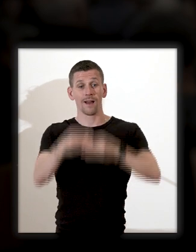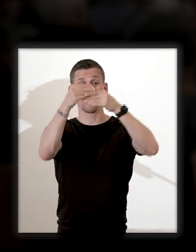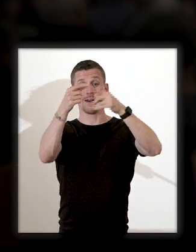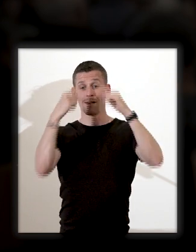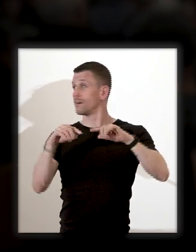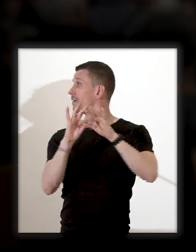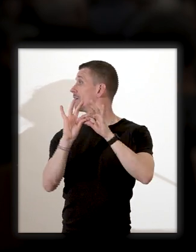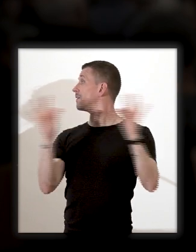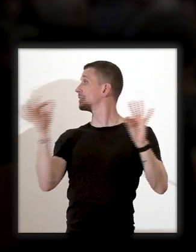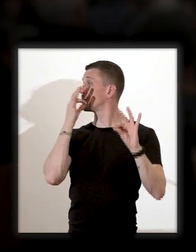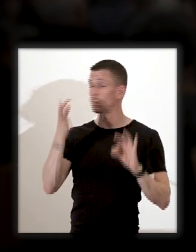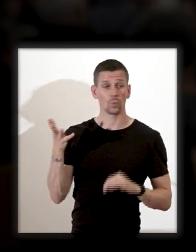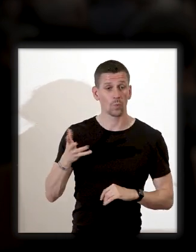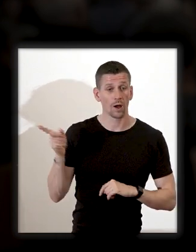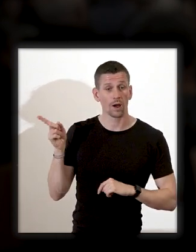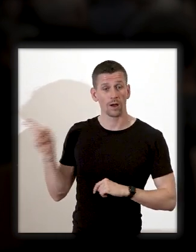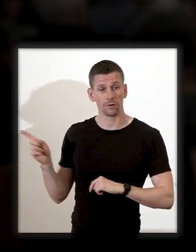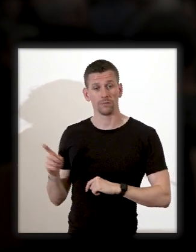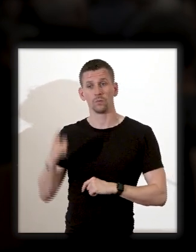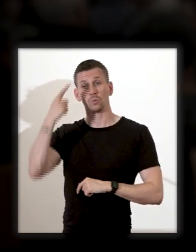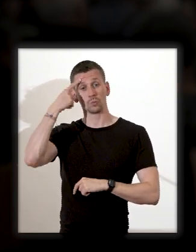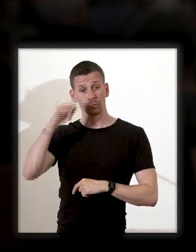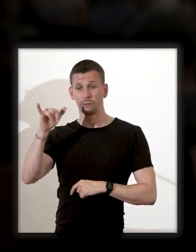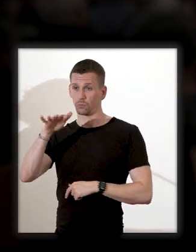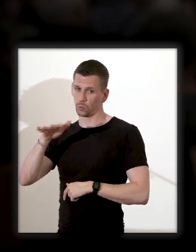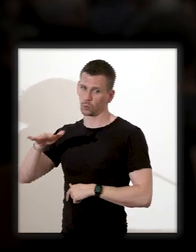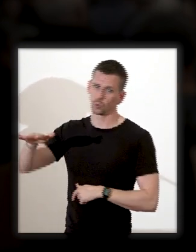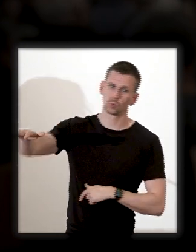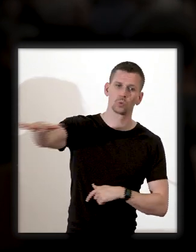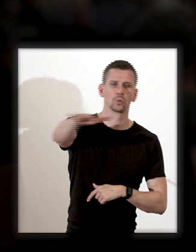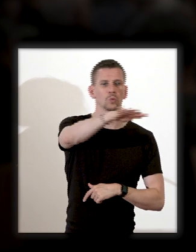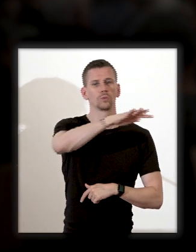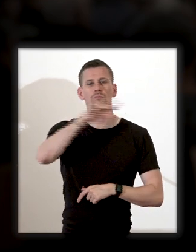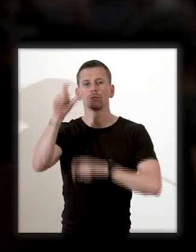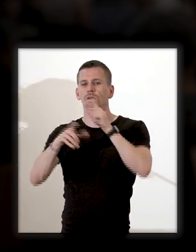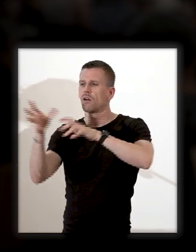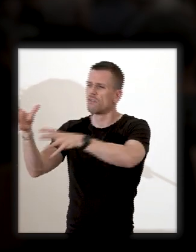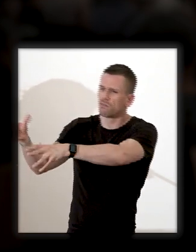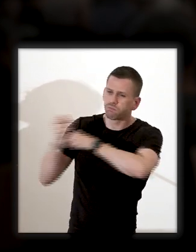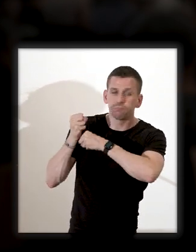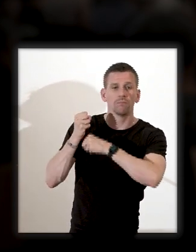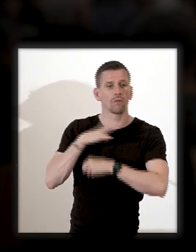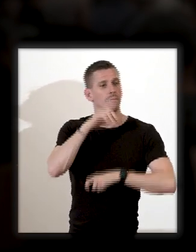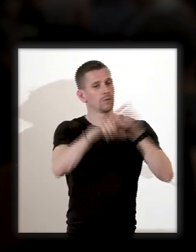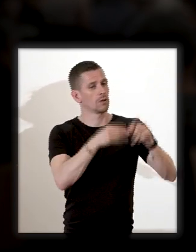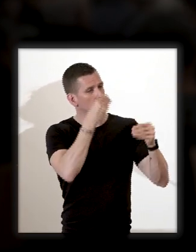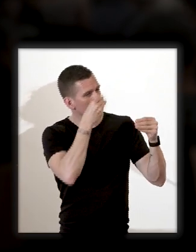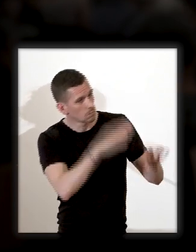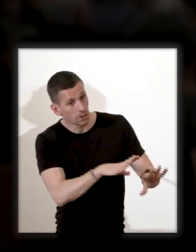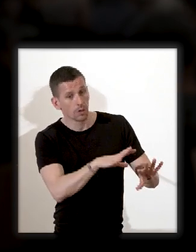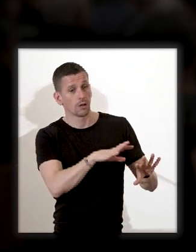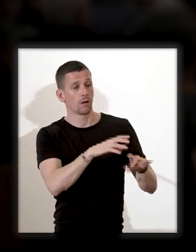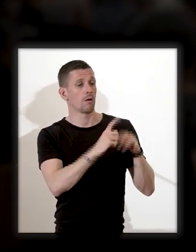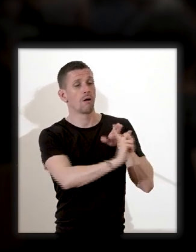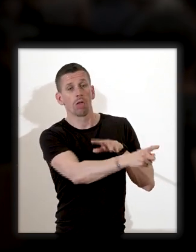ceux qui furent volés, pour toutes celles et ceux qui furent abandonnés, pour toutes celles et ceux que nous n'avons pas oubliés. » Alors, la fin de cette phrase a une forme d